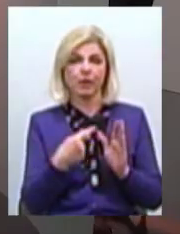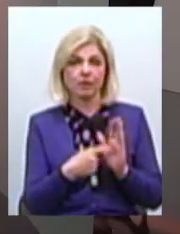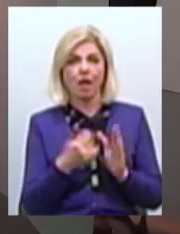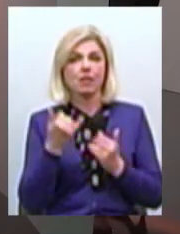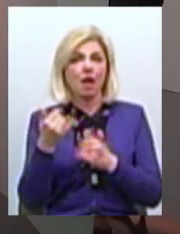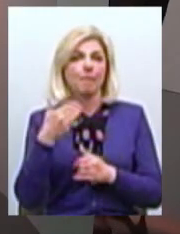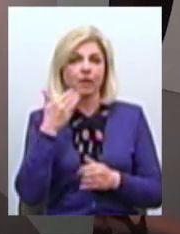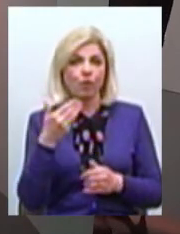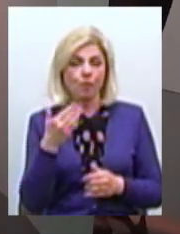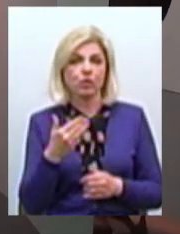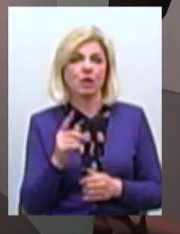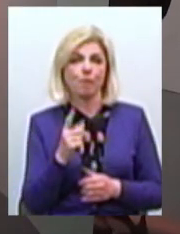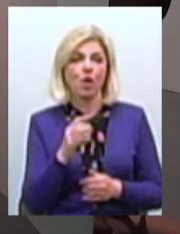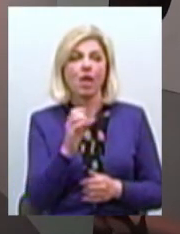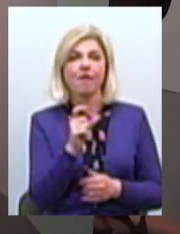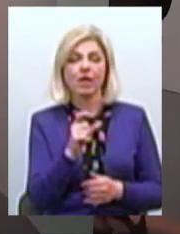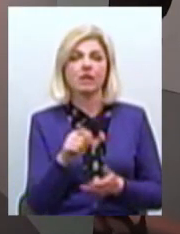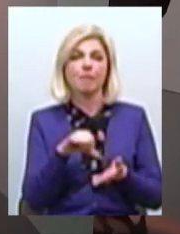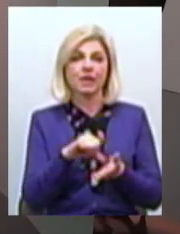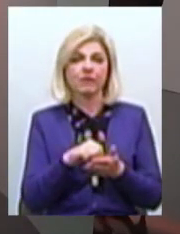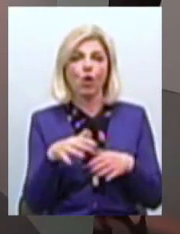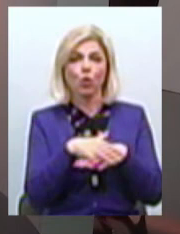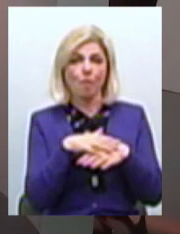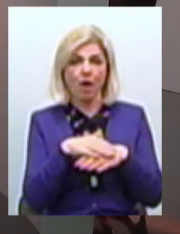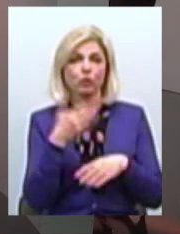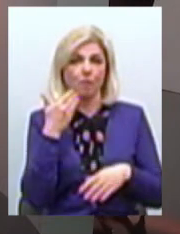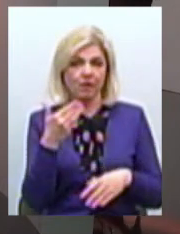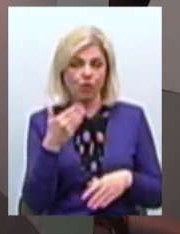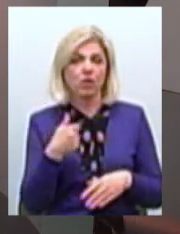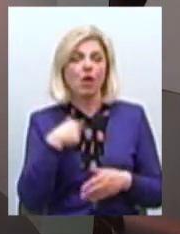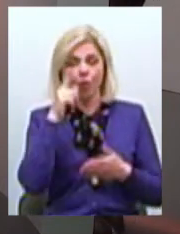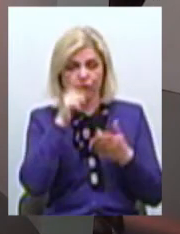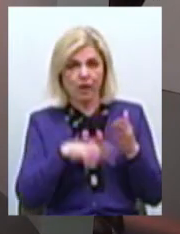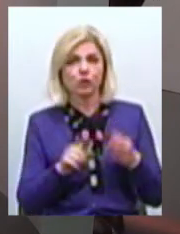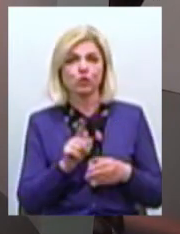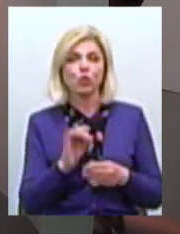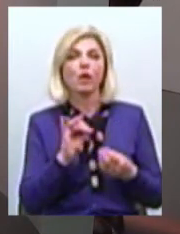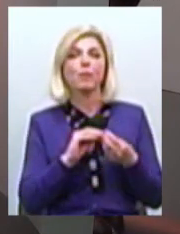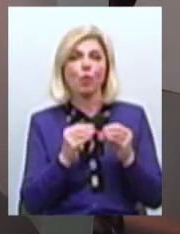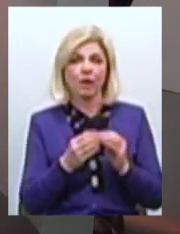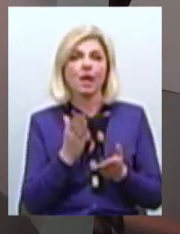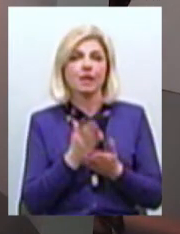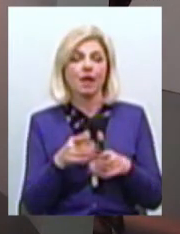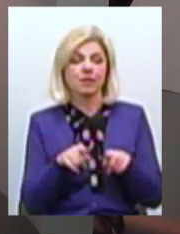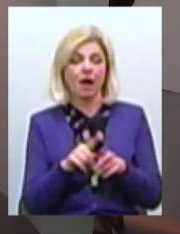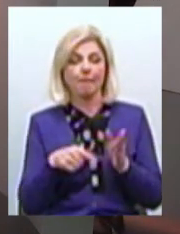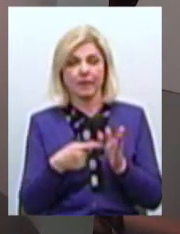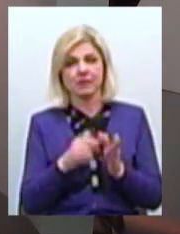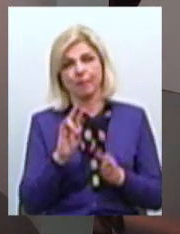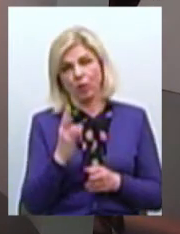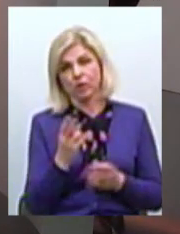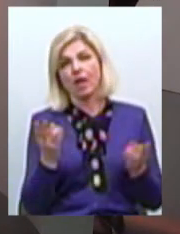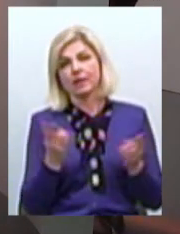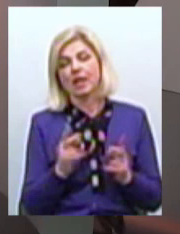що Євген представляє громаду Первомайська Я впевнена в тому, що і проблема така є в місті Миколаїві Необхідно